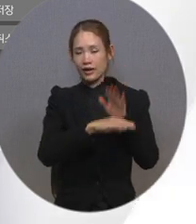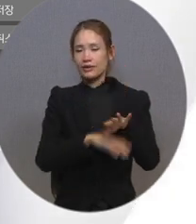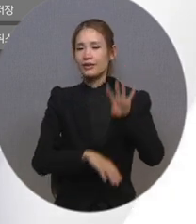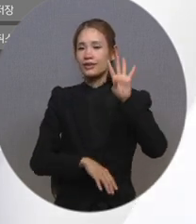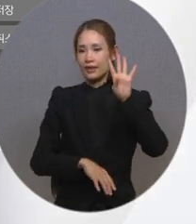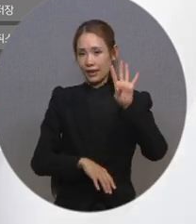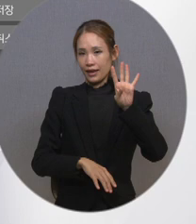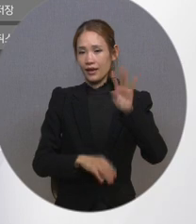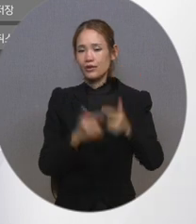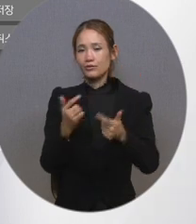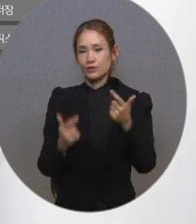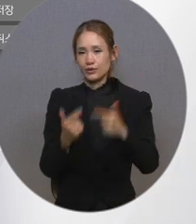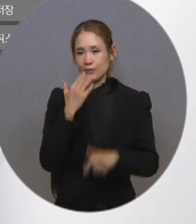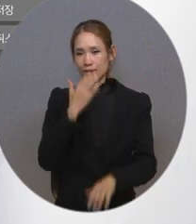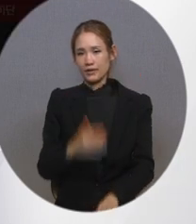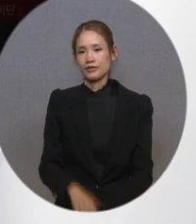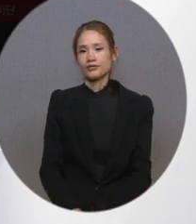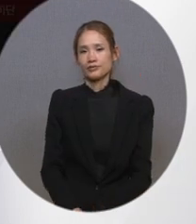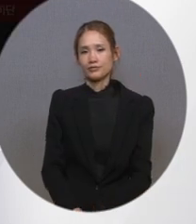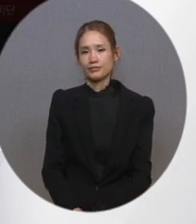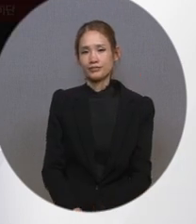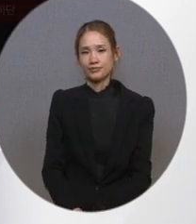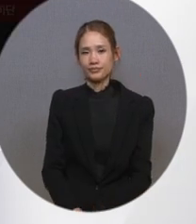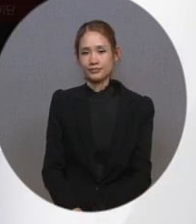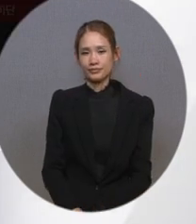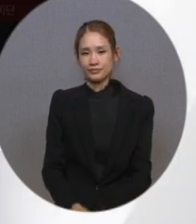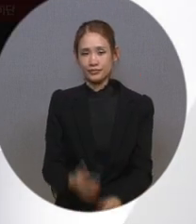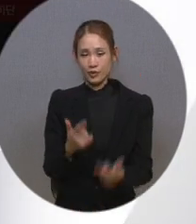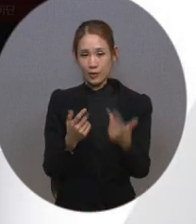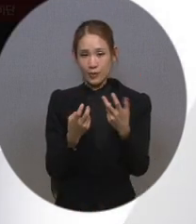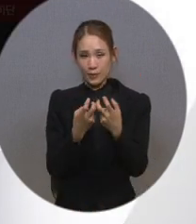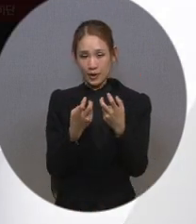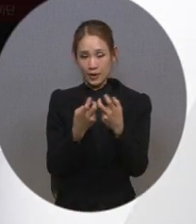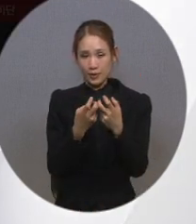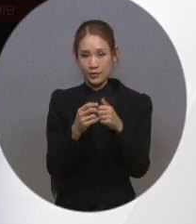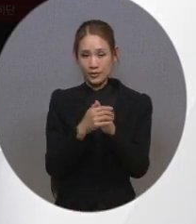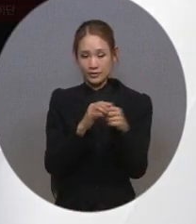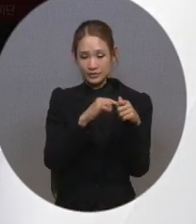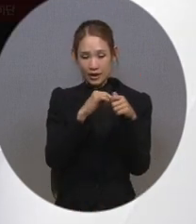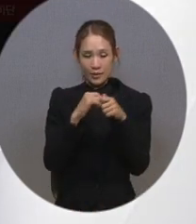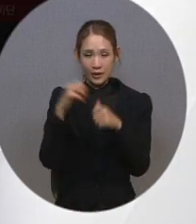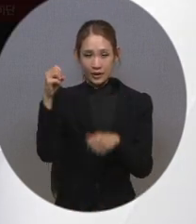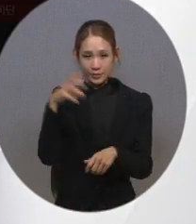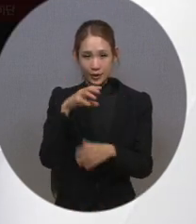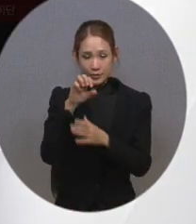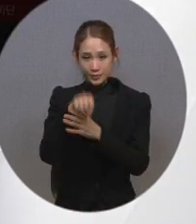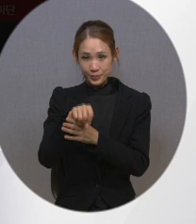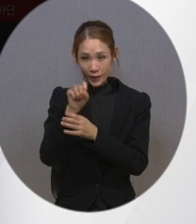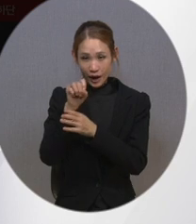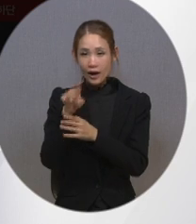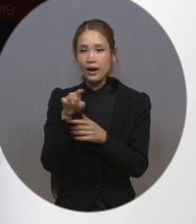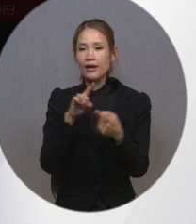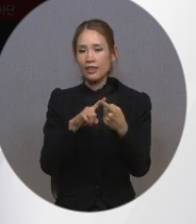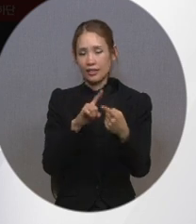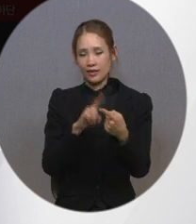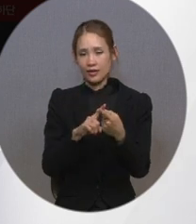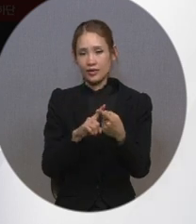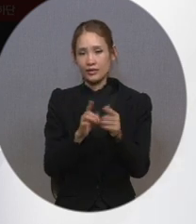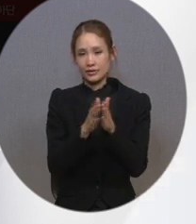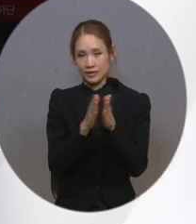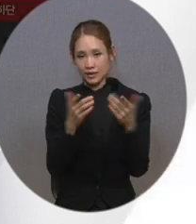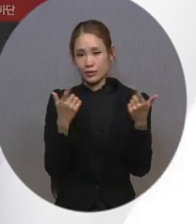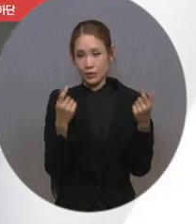곳으로 조정할 수 있습니다. 도정 방법은 폐쇄자막을 켜고 끌 수 있었던 자막 설정으로 진입해 주신 후